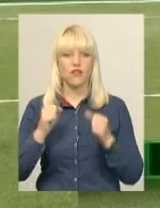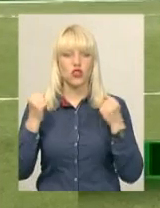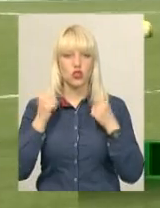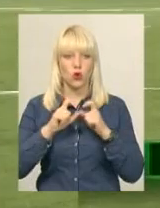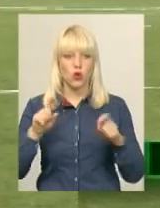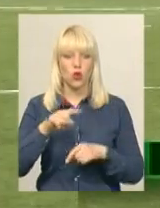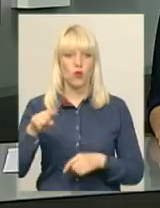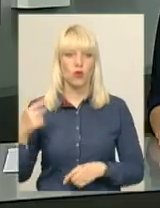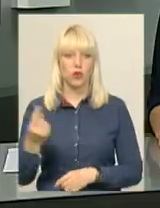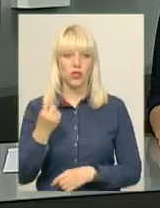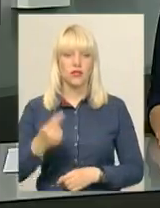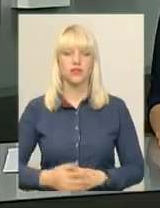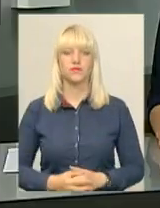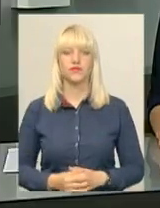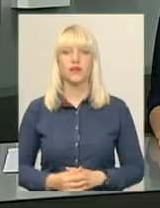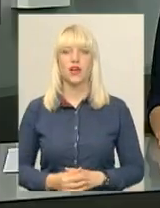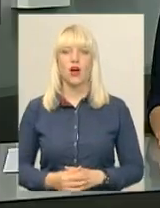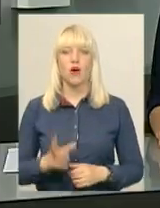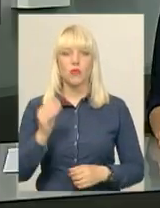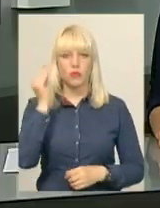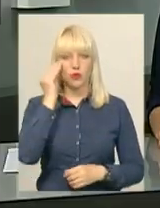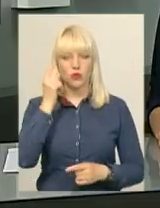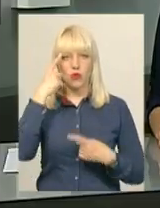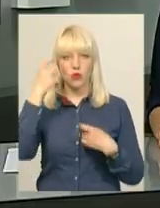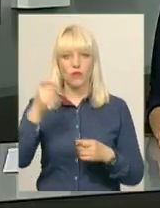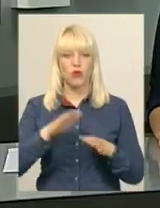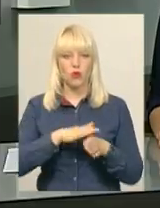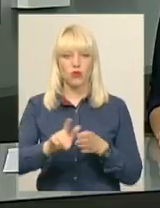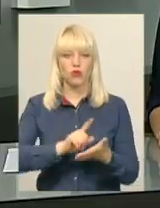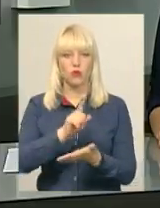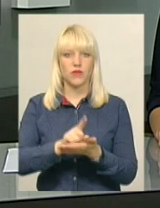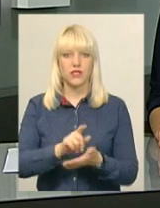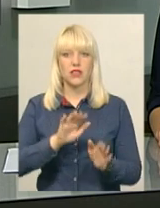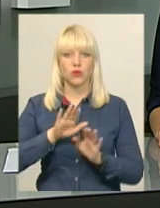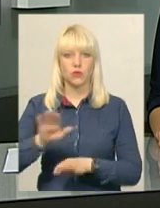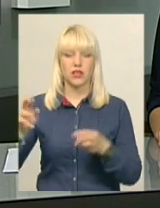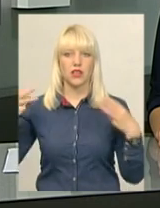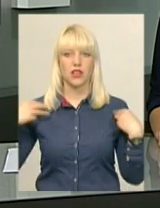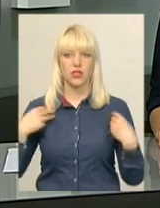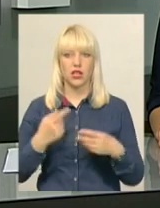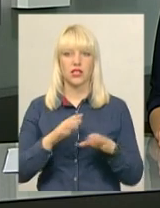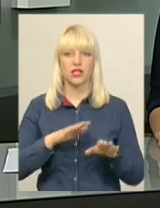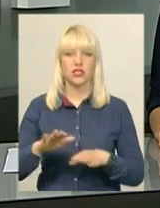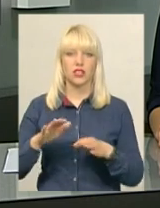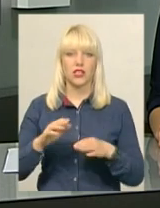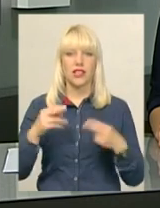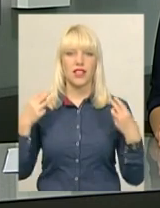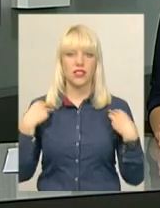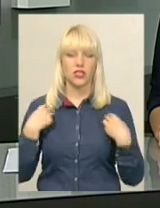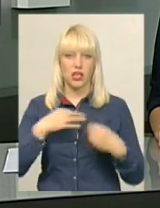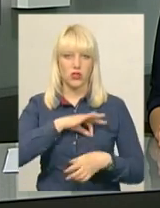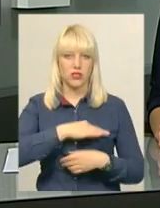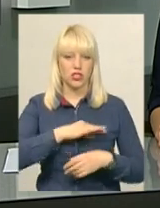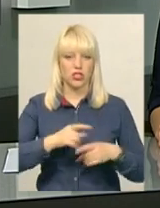один. Про підозру оголосили виконуючі обов'язки заступника начальника, начальнику слідчого відділу Кам